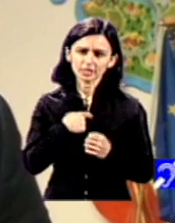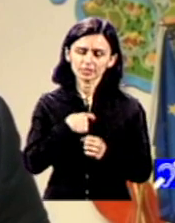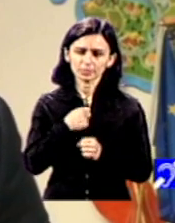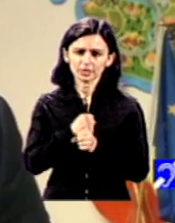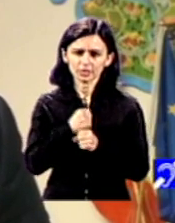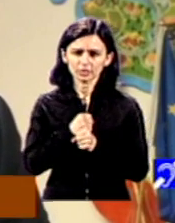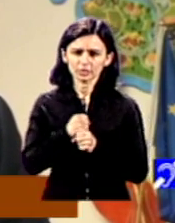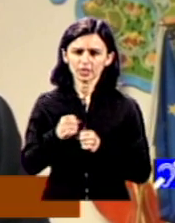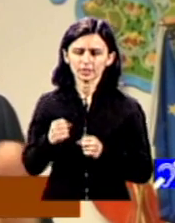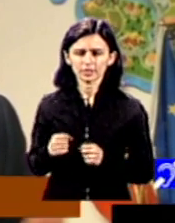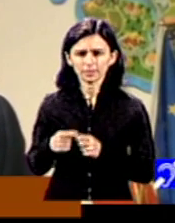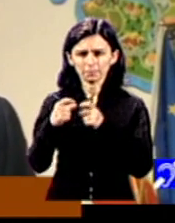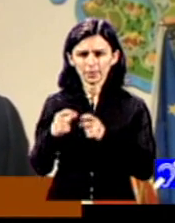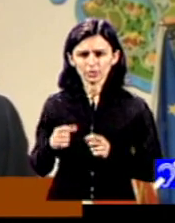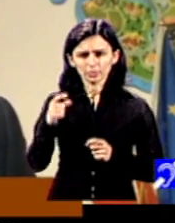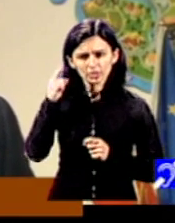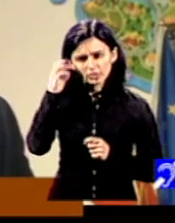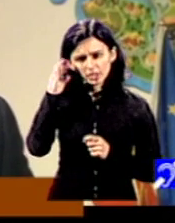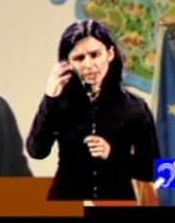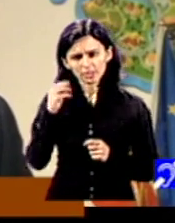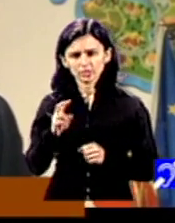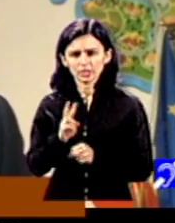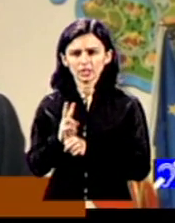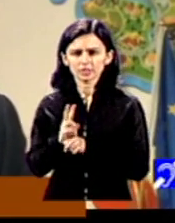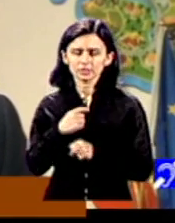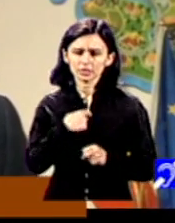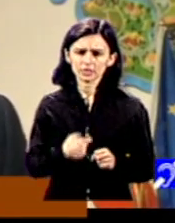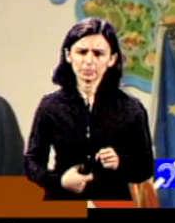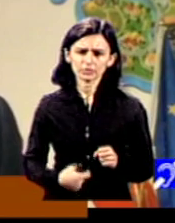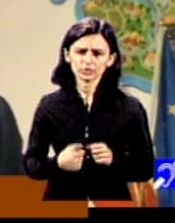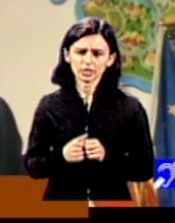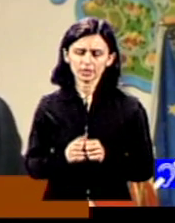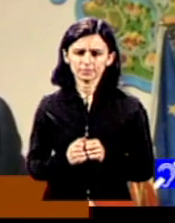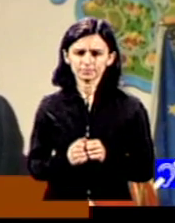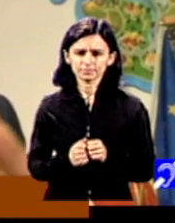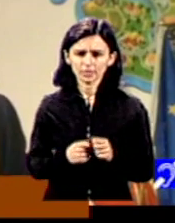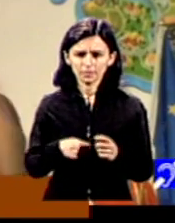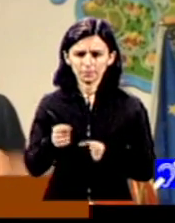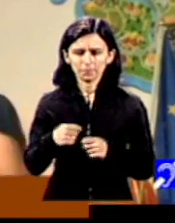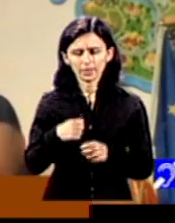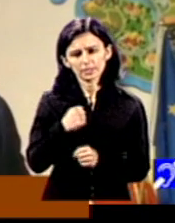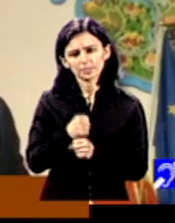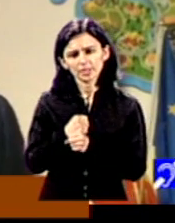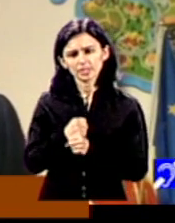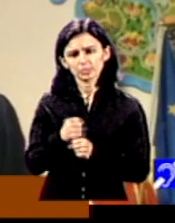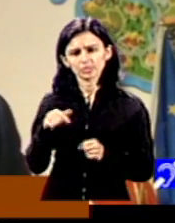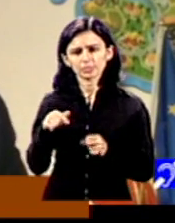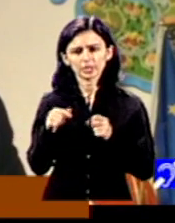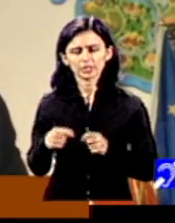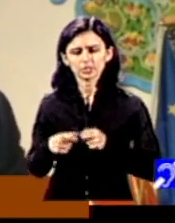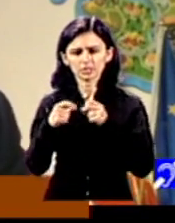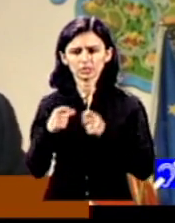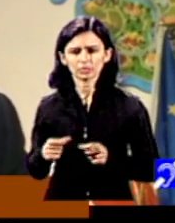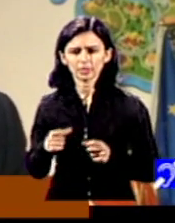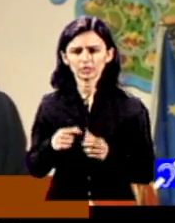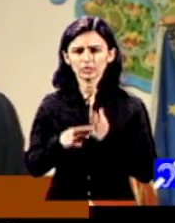în domeniul acesta al îngrijirii al asistenței personale deci din contră piața muncii cel puțin pe domeniul acesta ne arată